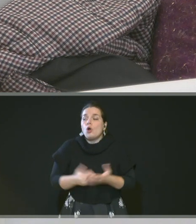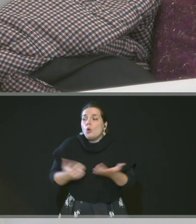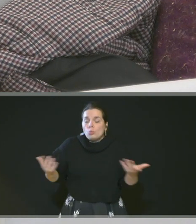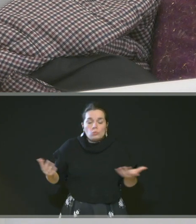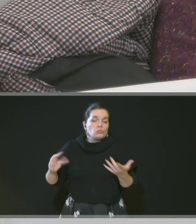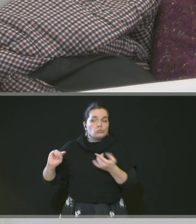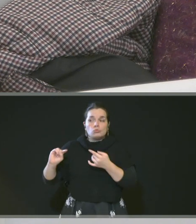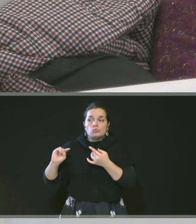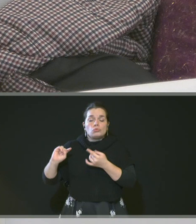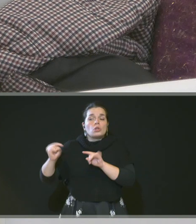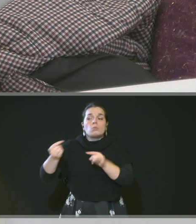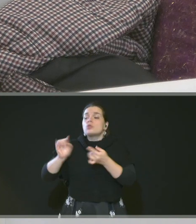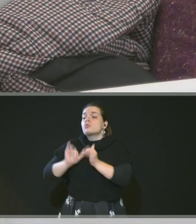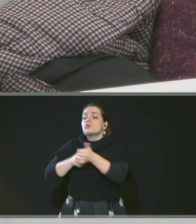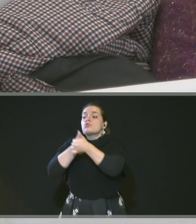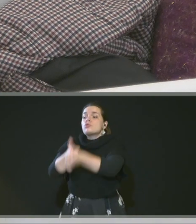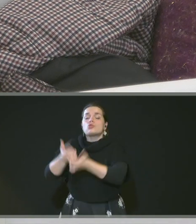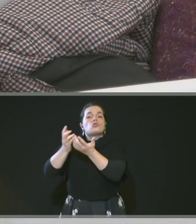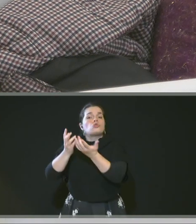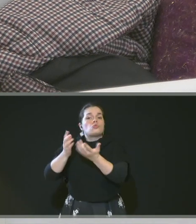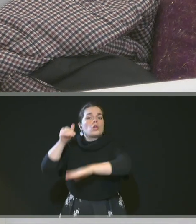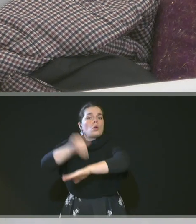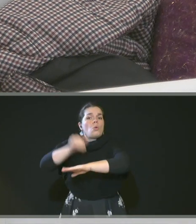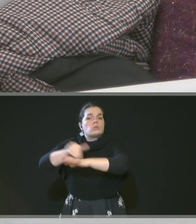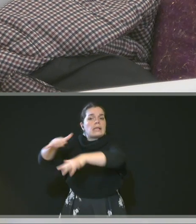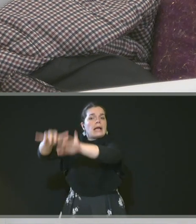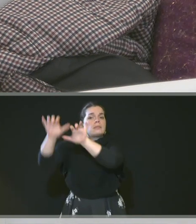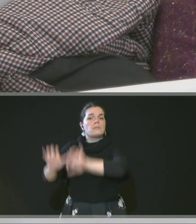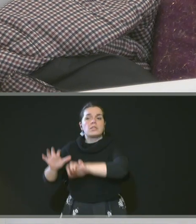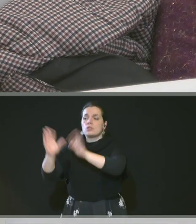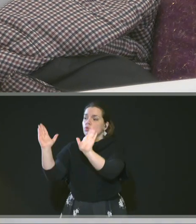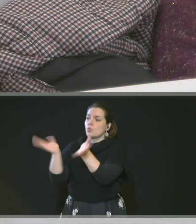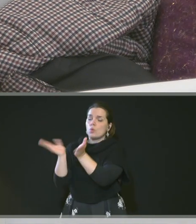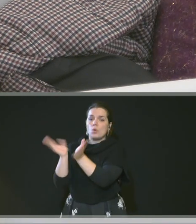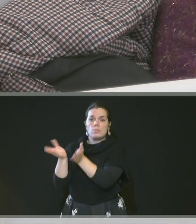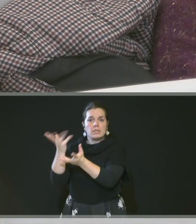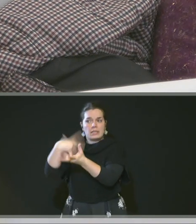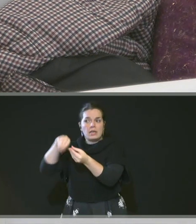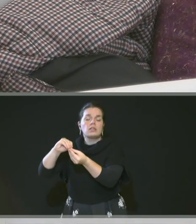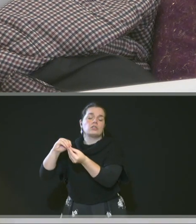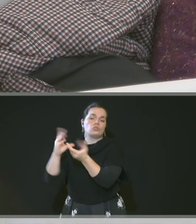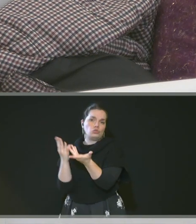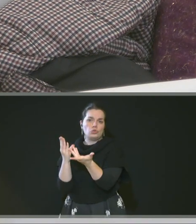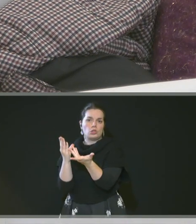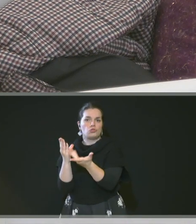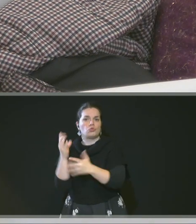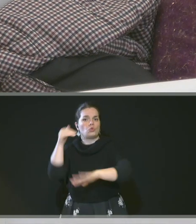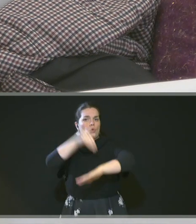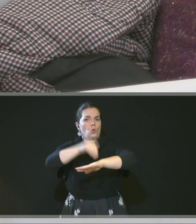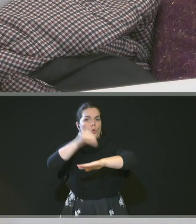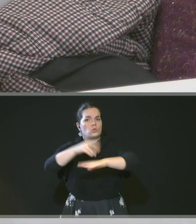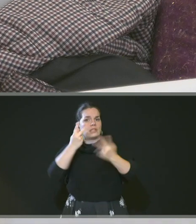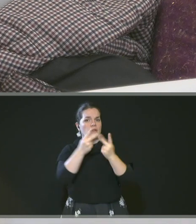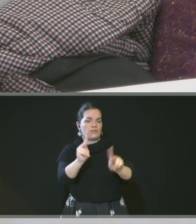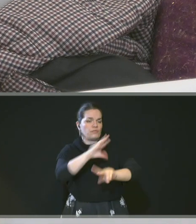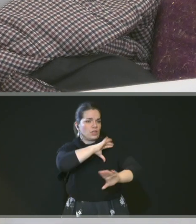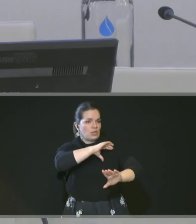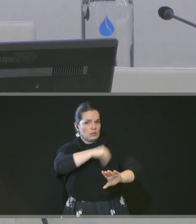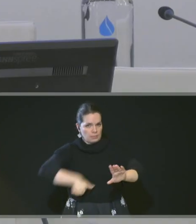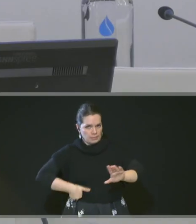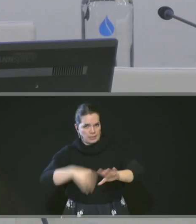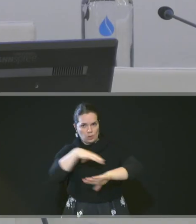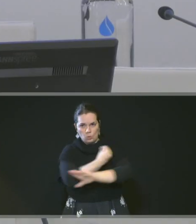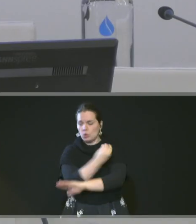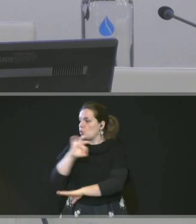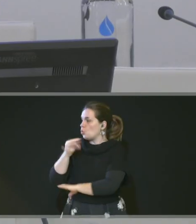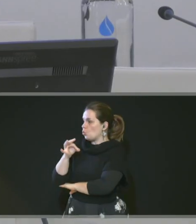concordant avec le conseil d'administration du CHU et du CCS de la ville de Rouen et d'habiliter le président à signer. Oui, je précise